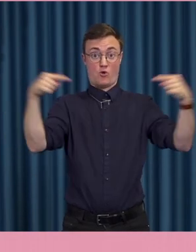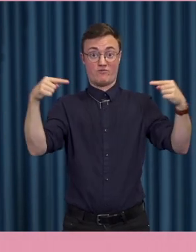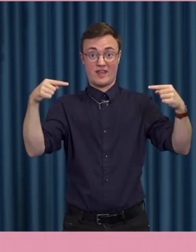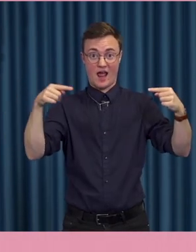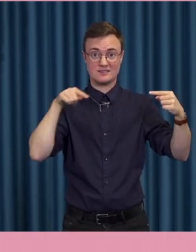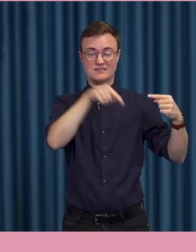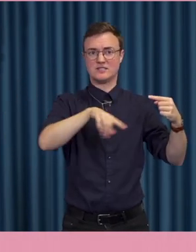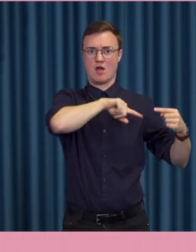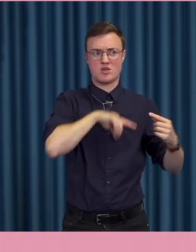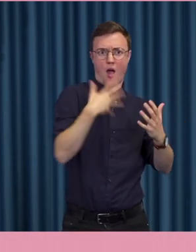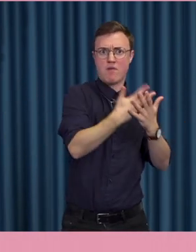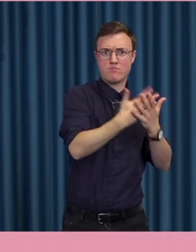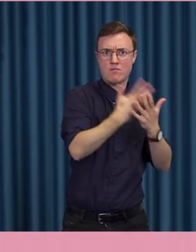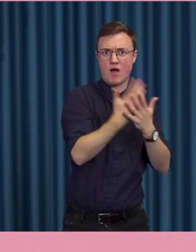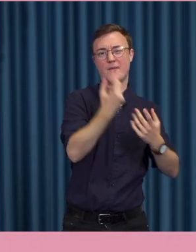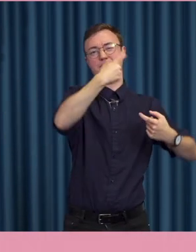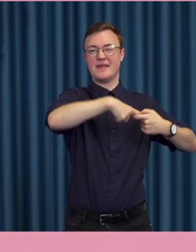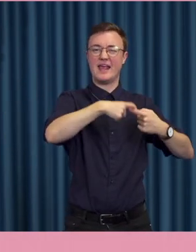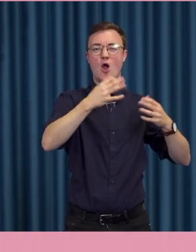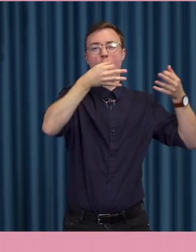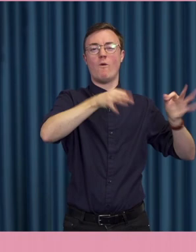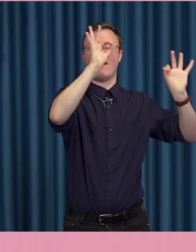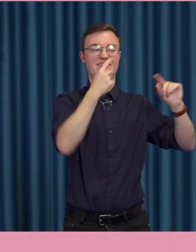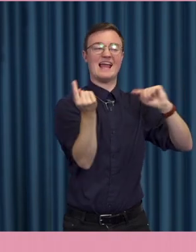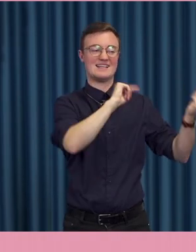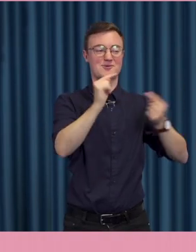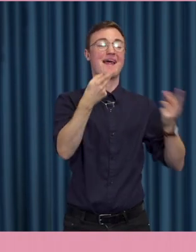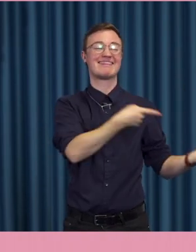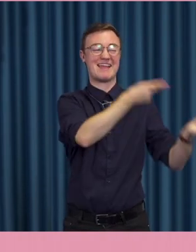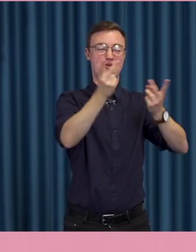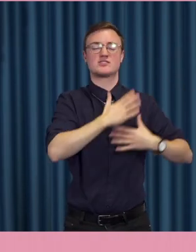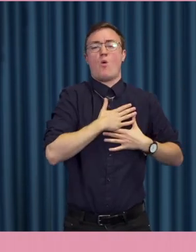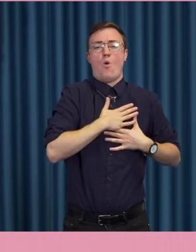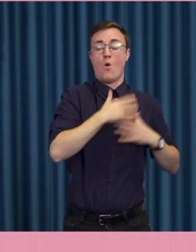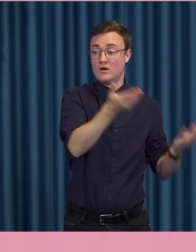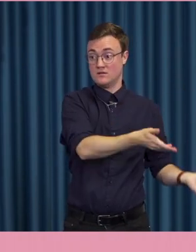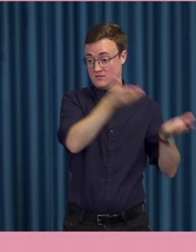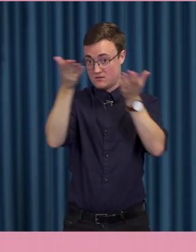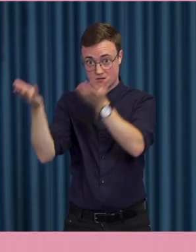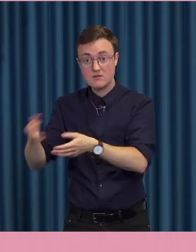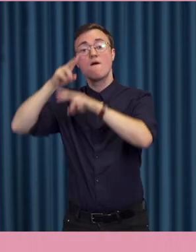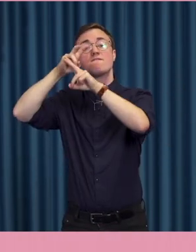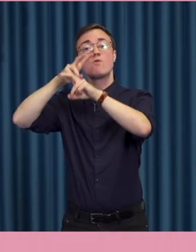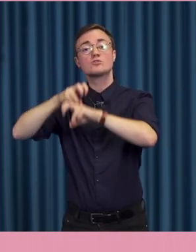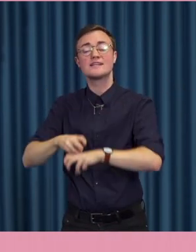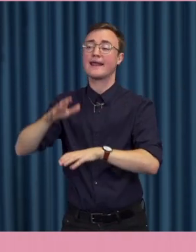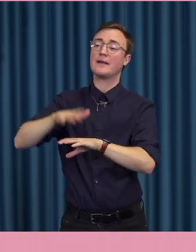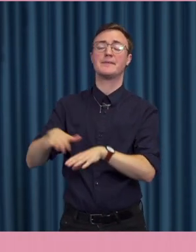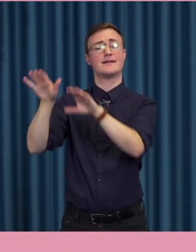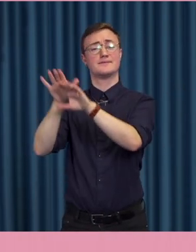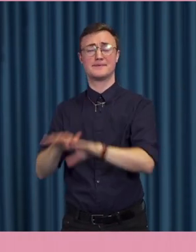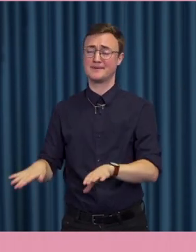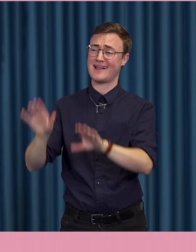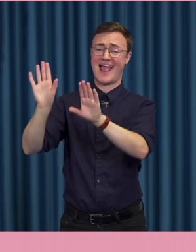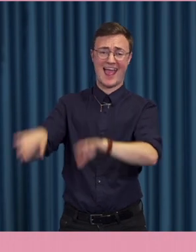tonläget i den offentliga diskussionen om sociala mediers demokratiska betydelse och den systematiska forskningens dämpande slutsatser